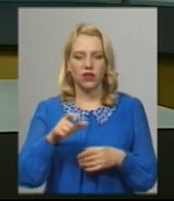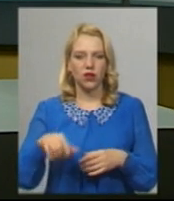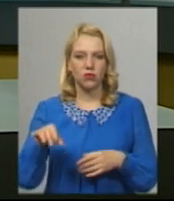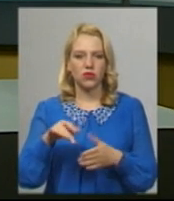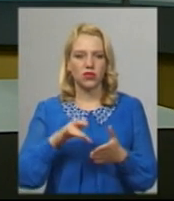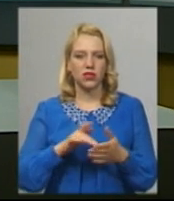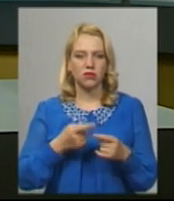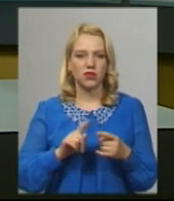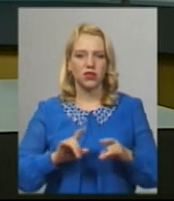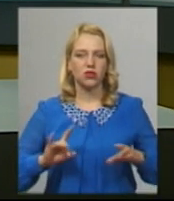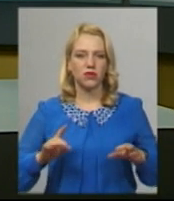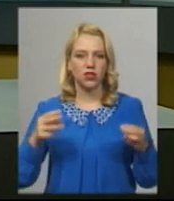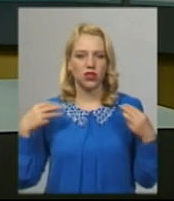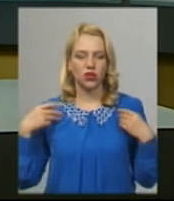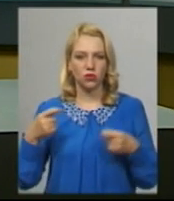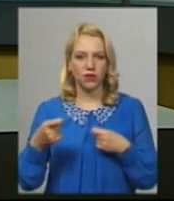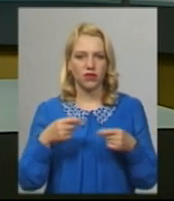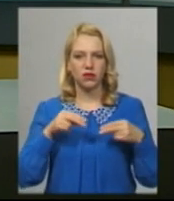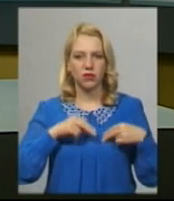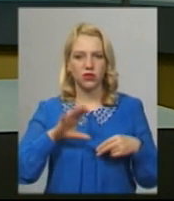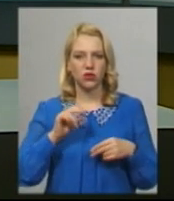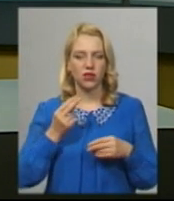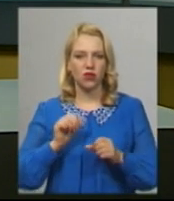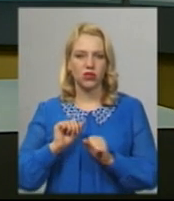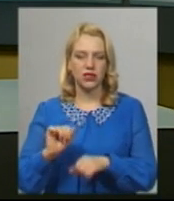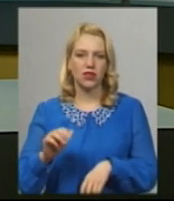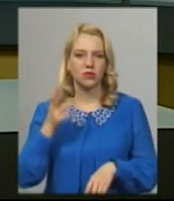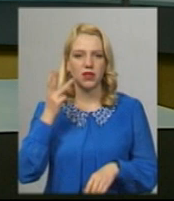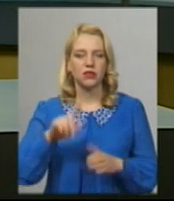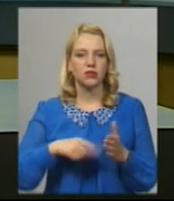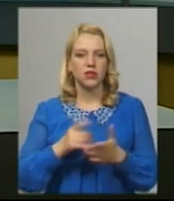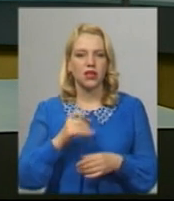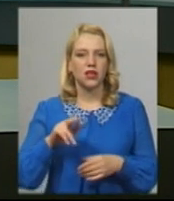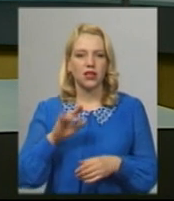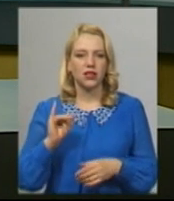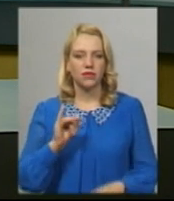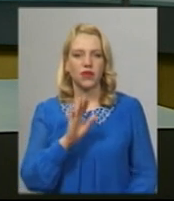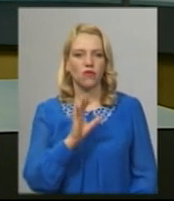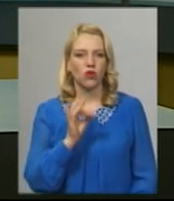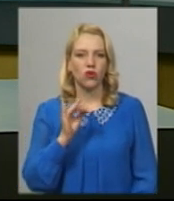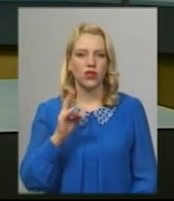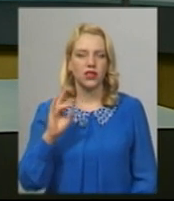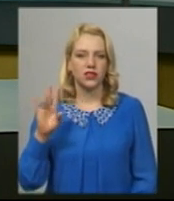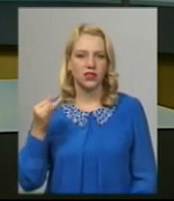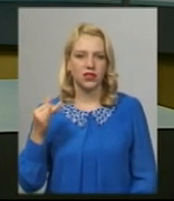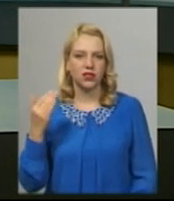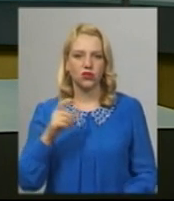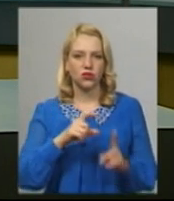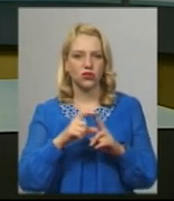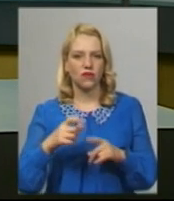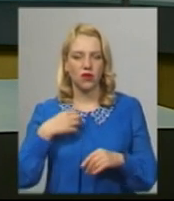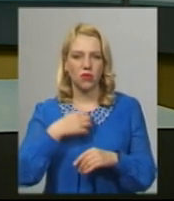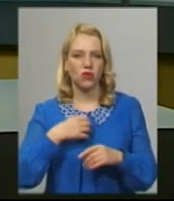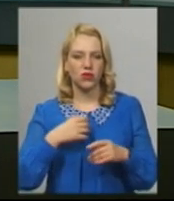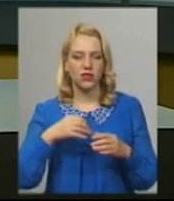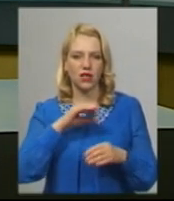Суспільному сказав начальник управління праці та соціального захисту Хмельницької міської ради Слов'ян Воронецький За його словами, основна функція